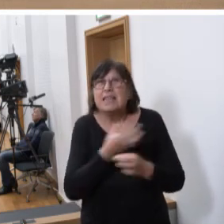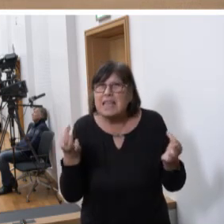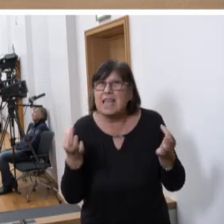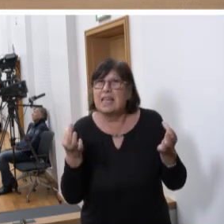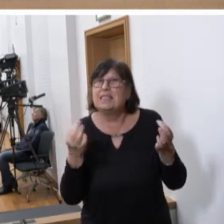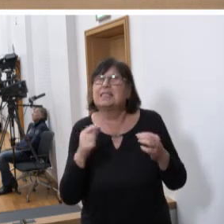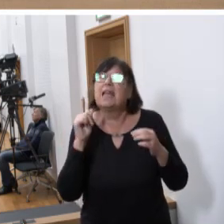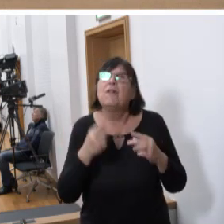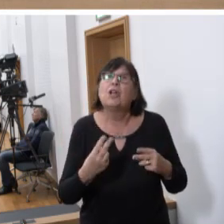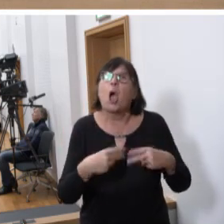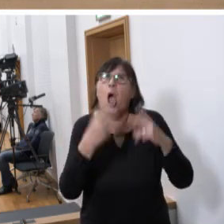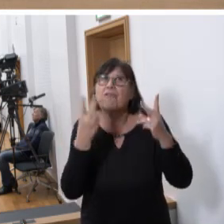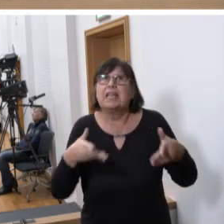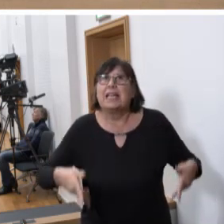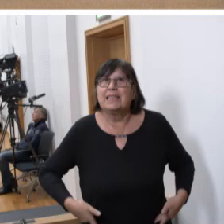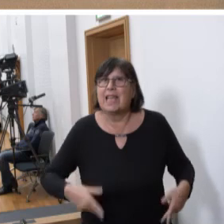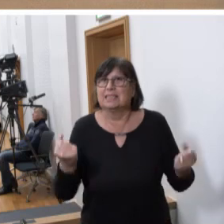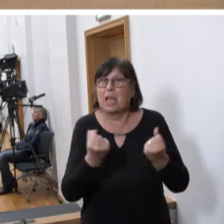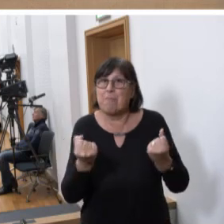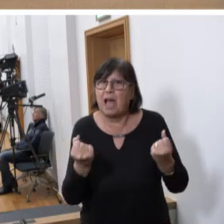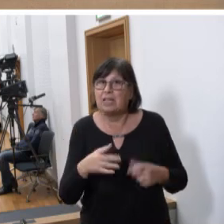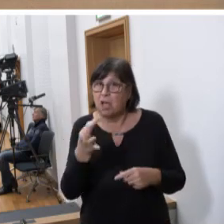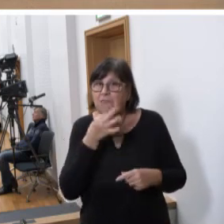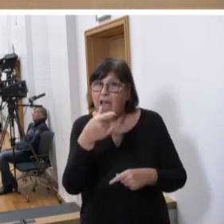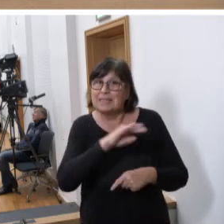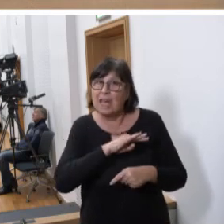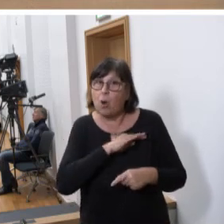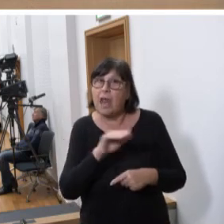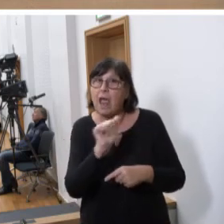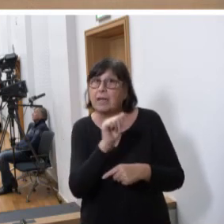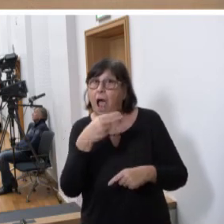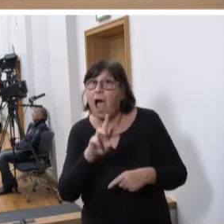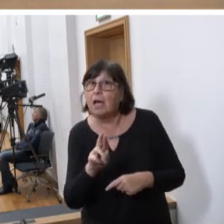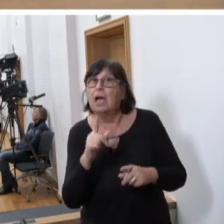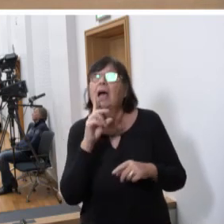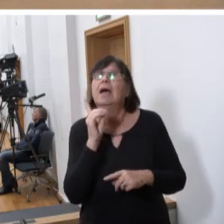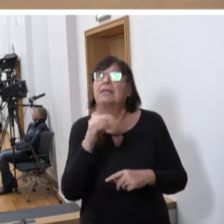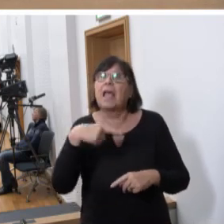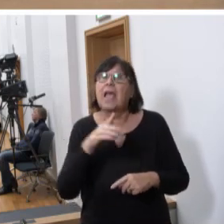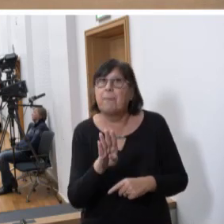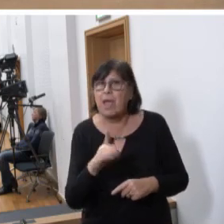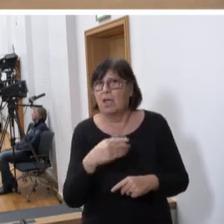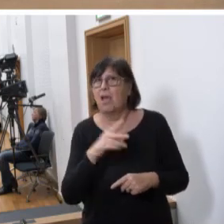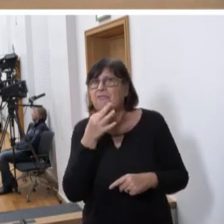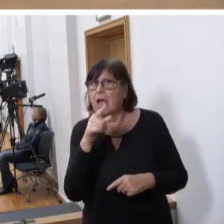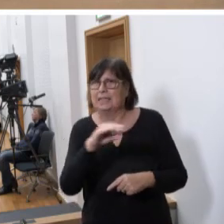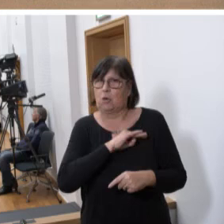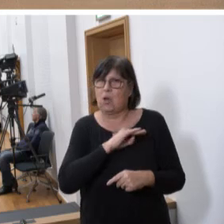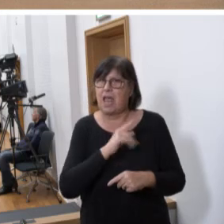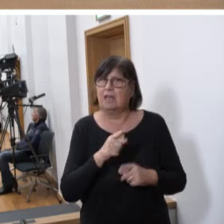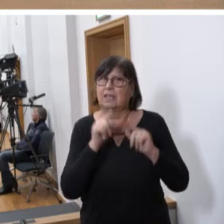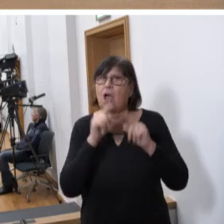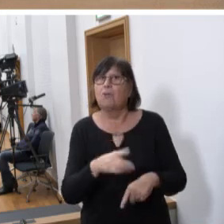öffentlichen Dienst getan. Fragen Sie den Kollegen A vom DGB, fragen Sie Ihre Kollegen vom